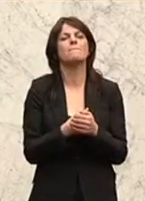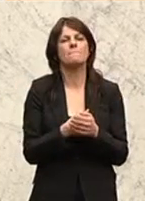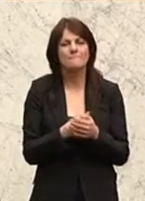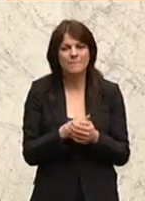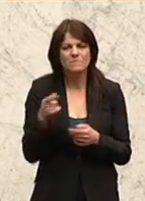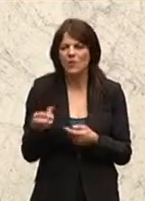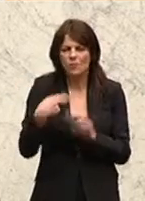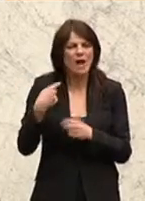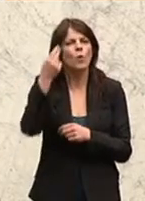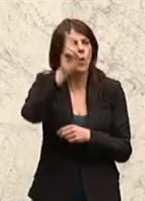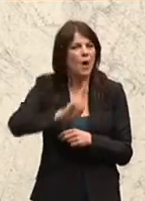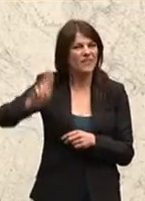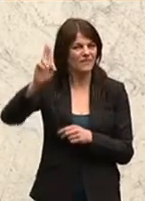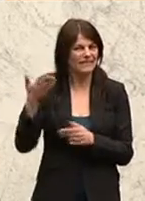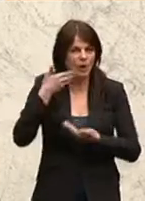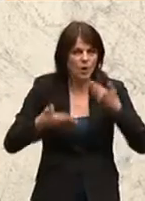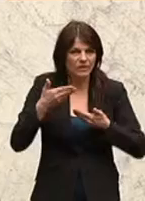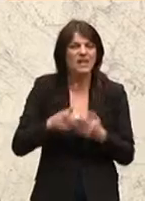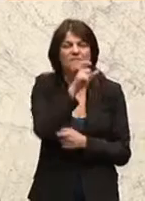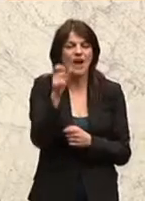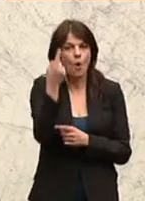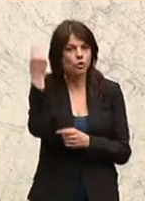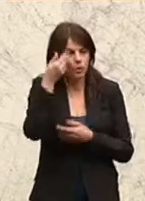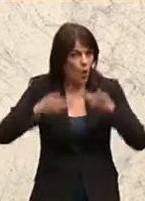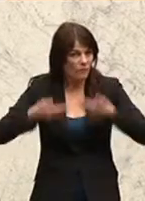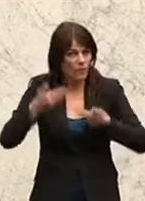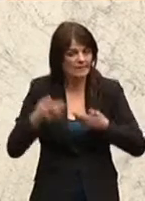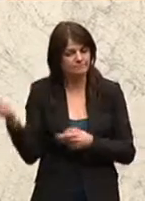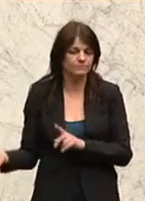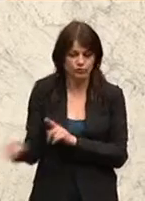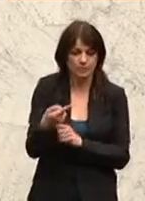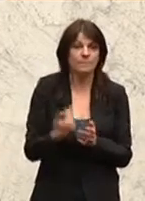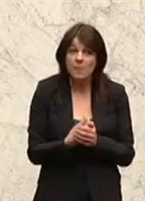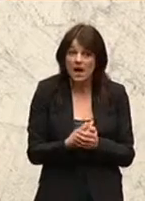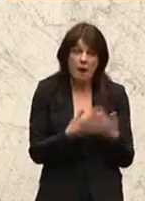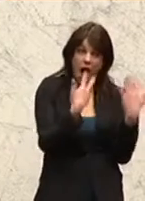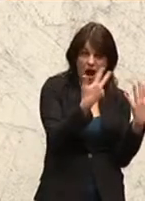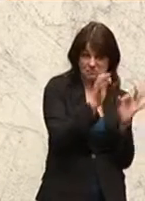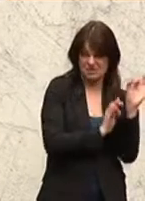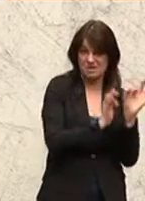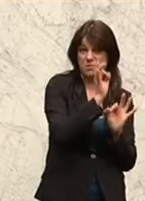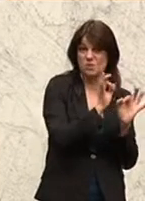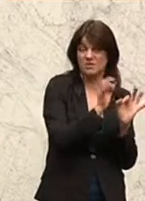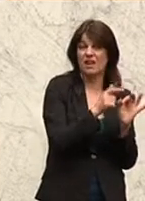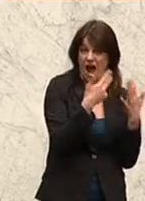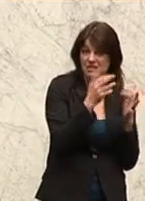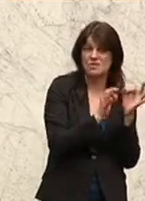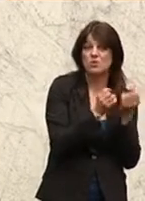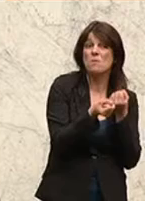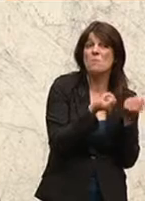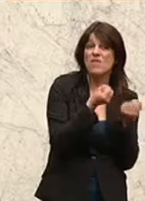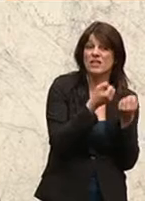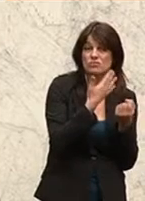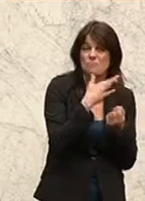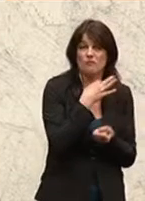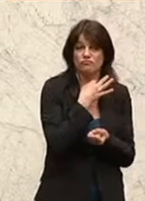die von der Universitätenkonferenz, von der Fachhochschulkonferenz und so weiter nominiert werden. Aber wir haben eine 80-prozentige Mehrheit, eine politische Mehrheit